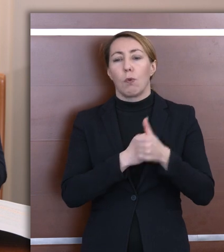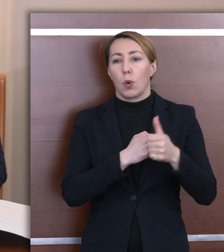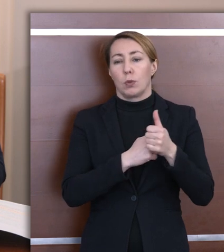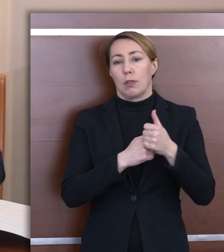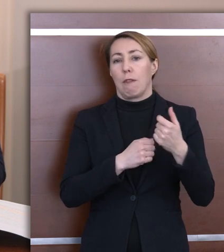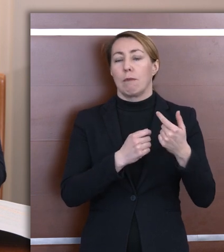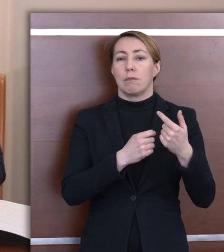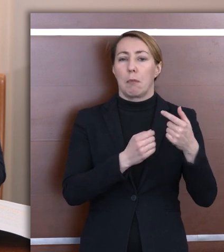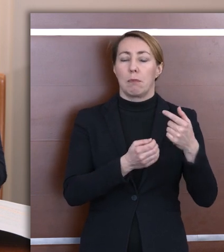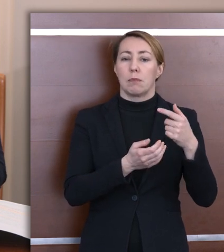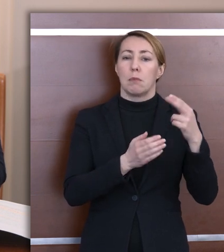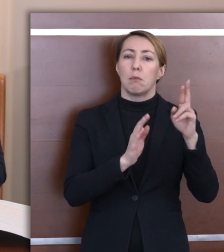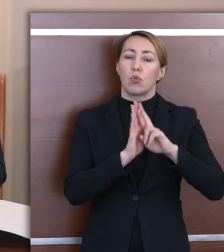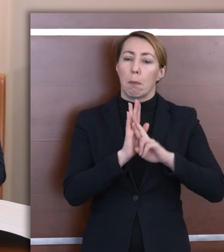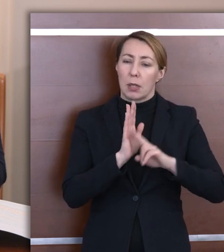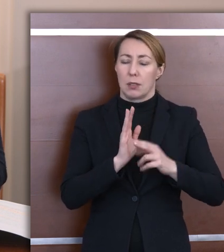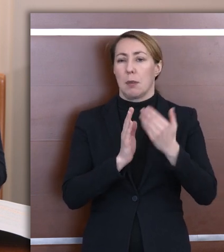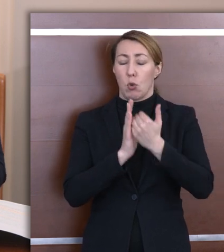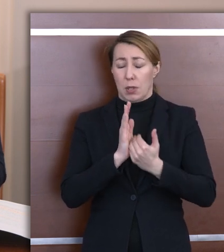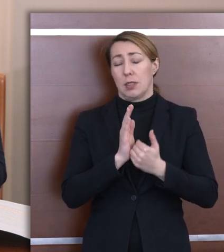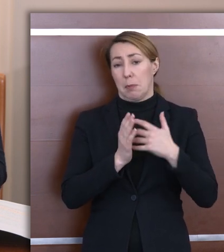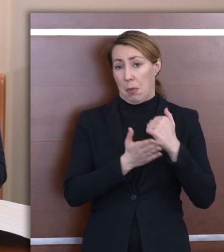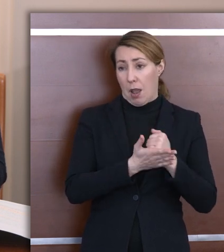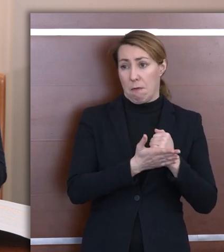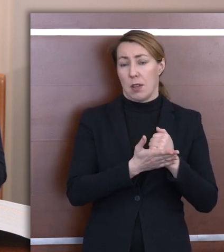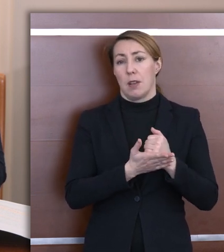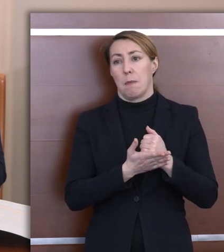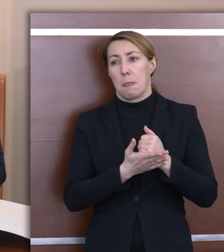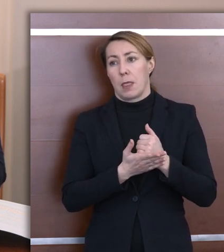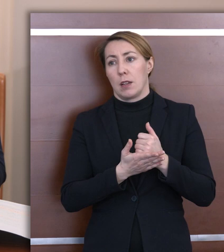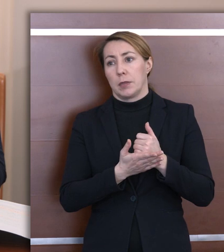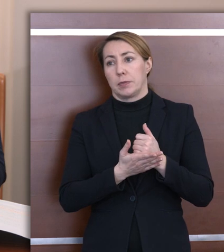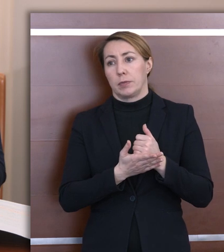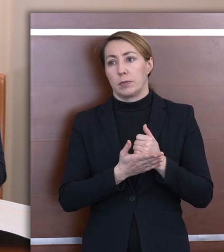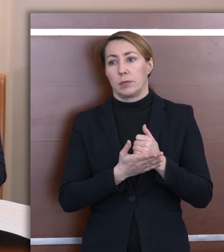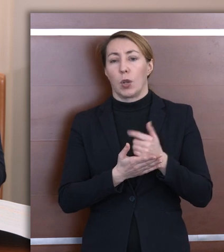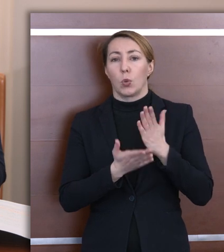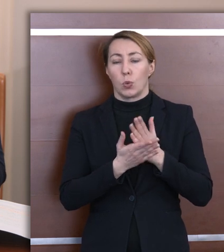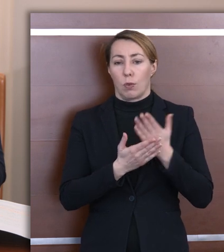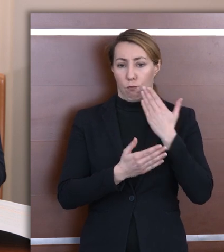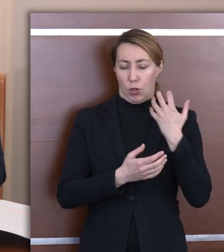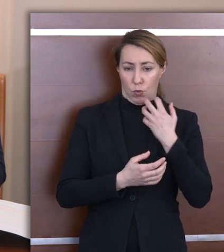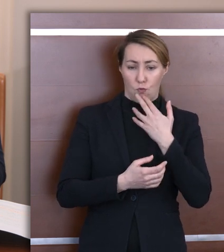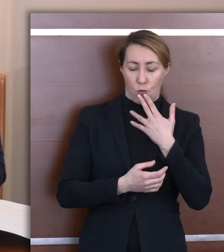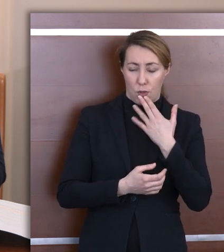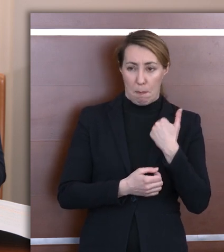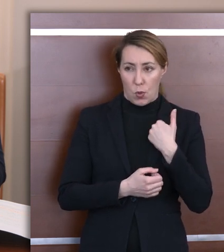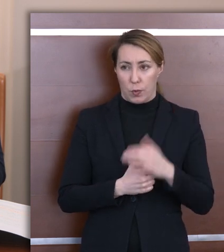przepisów, chociażby w kraju. niewątpliwie. To, już właściwie o tym już wspomniałam.